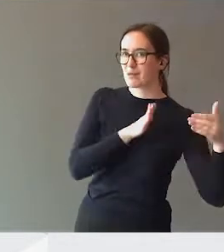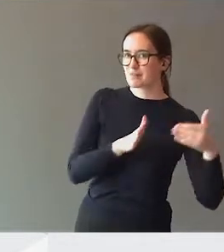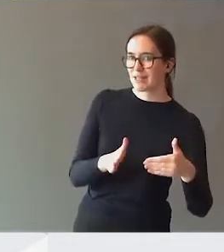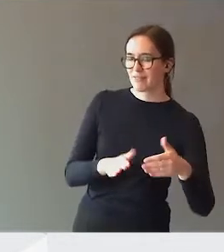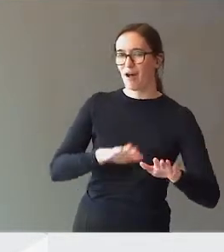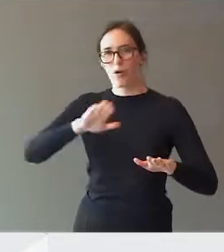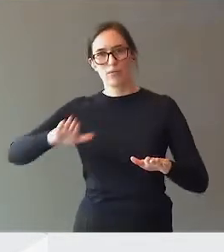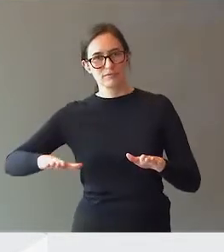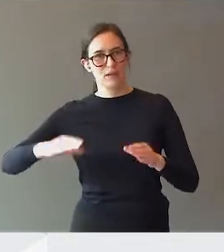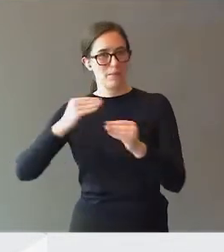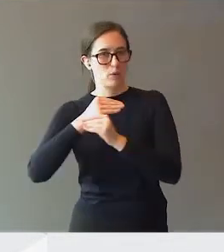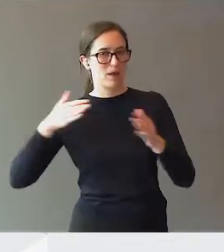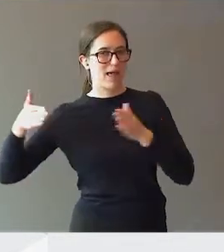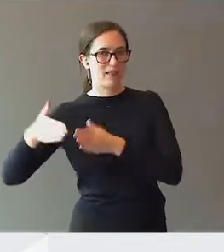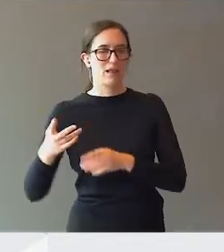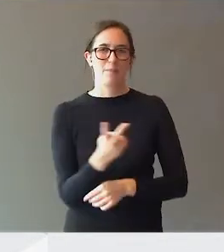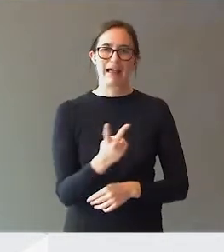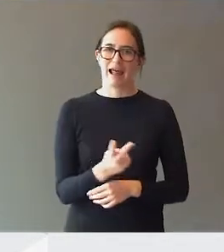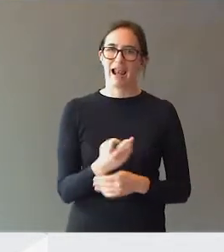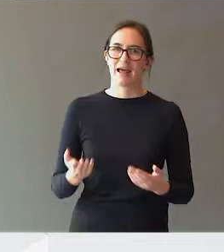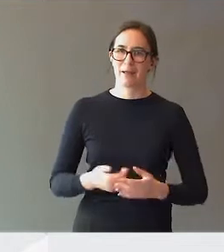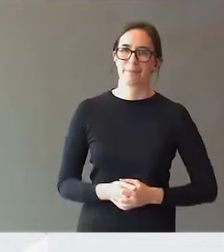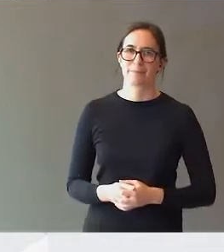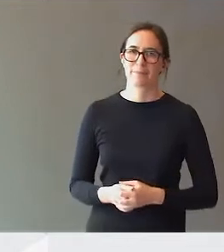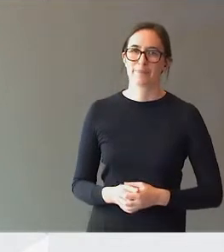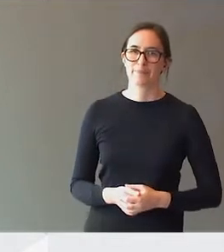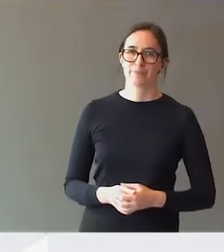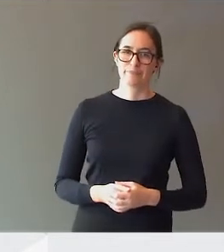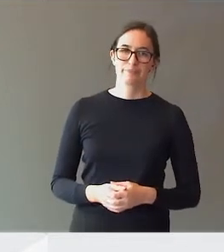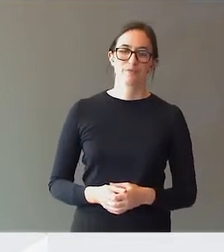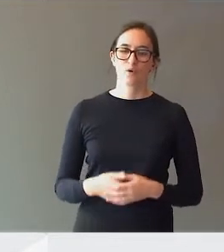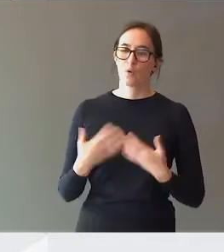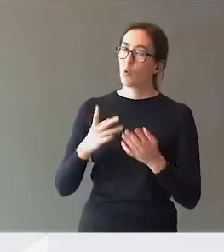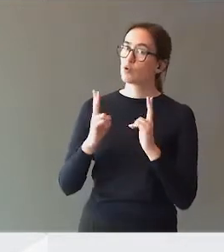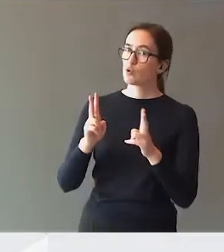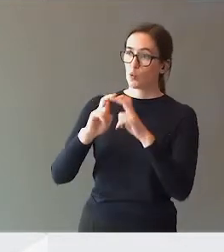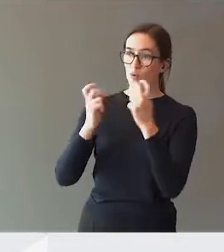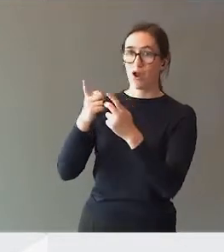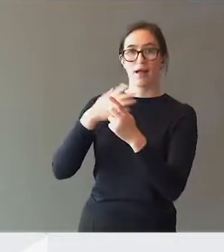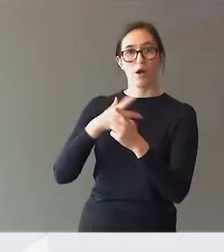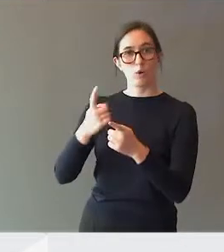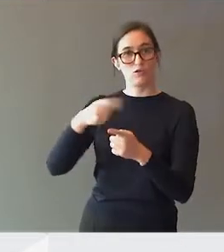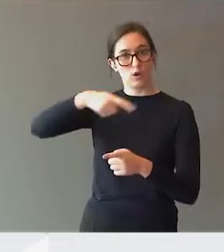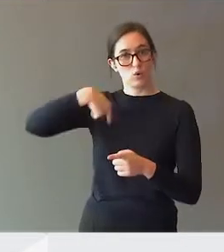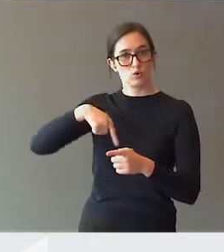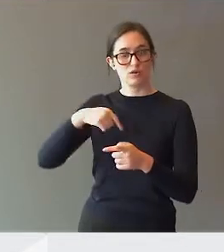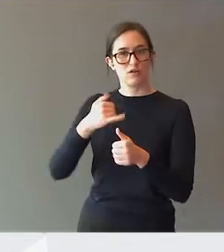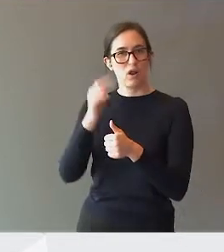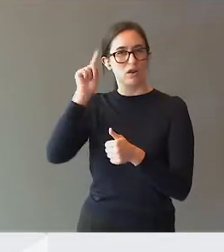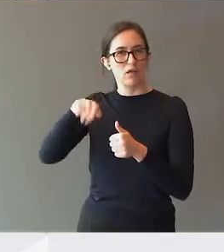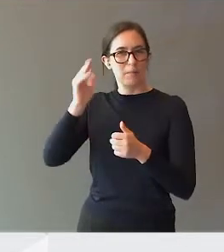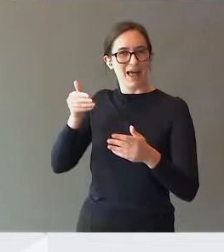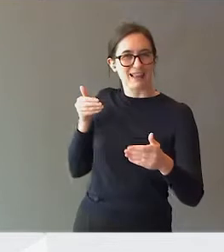pedagogikken. Og så har utvalget utfordret oss på å være tettere på, og jeg har